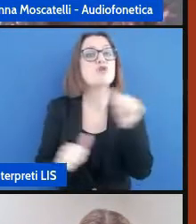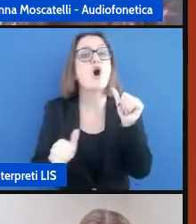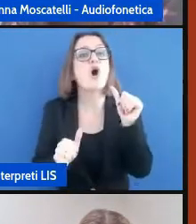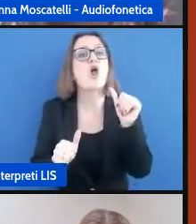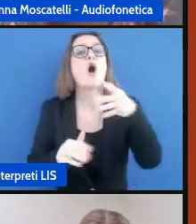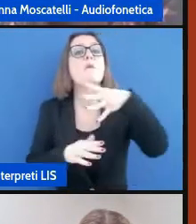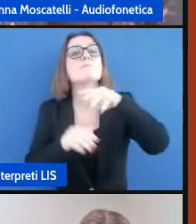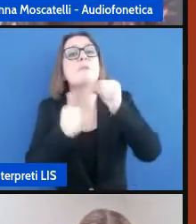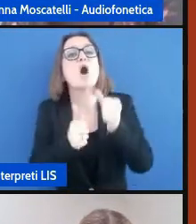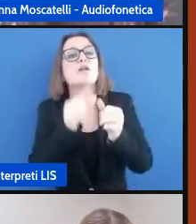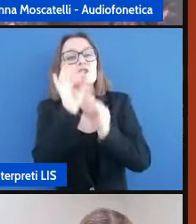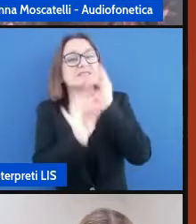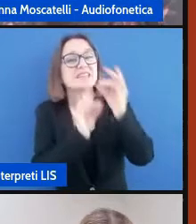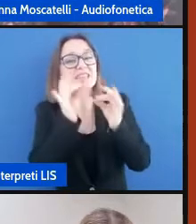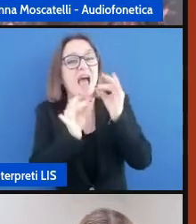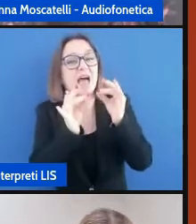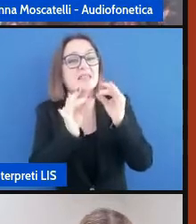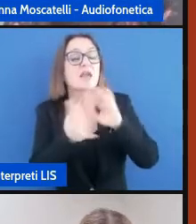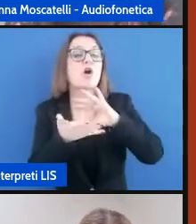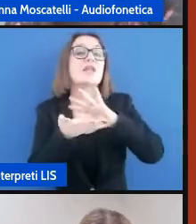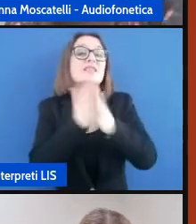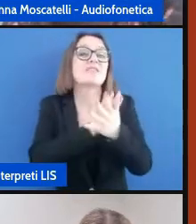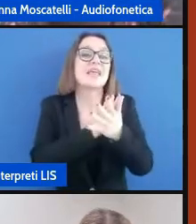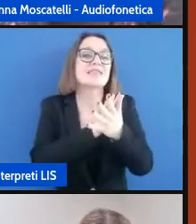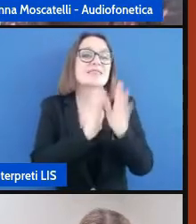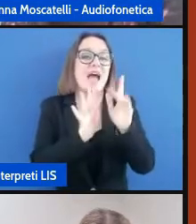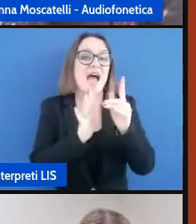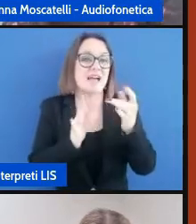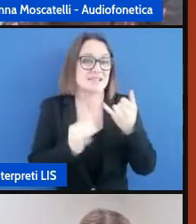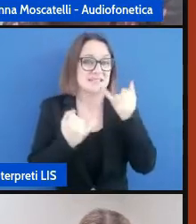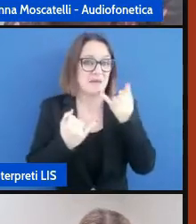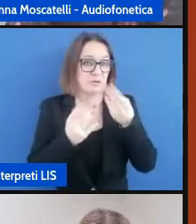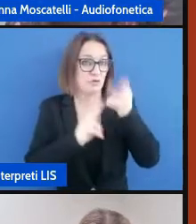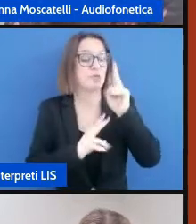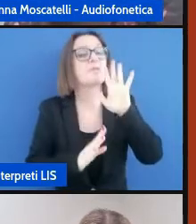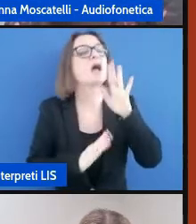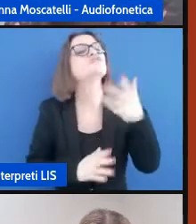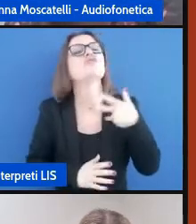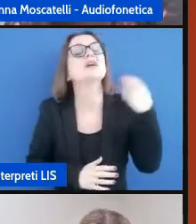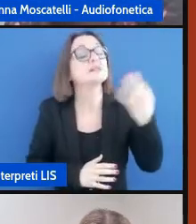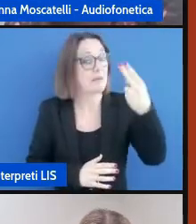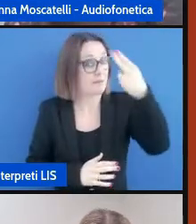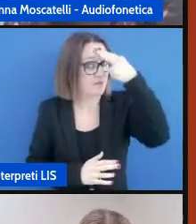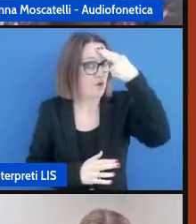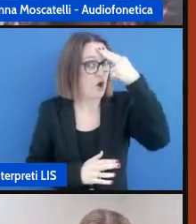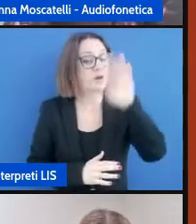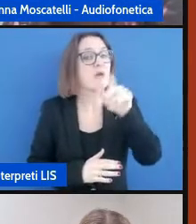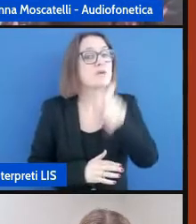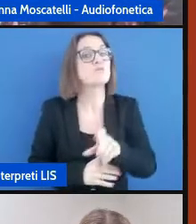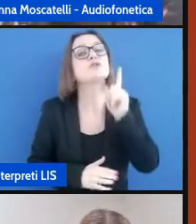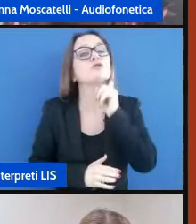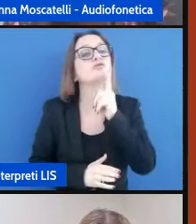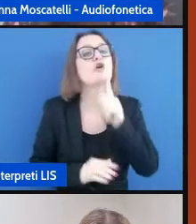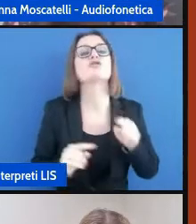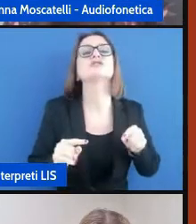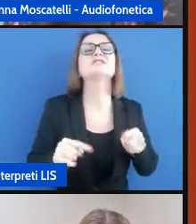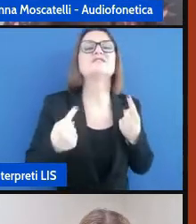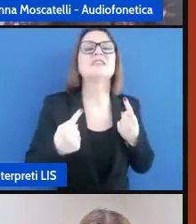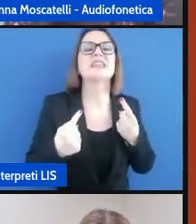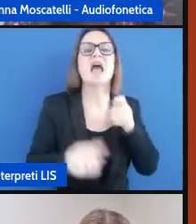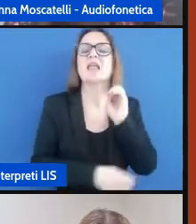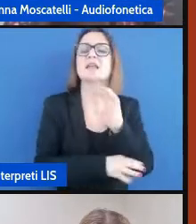perché non bisogna mai dimenticare di garantire la sfida didattica anche al bambino sordo come facciamo con i